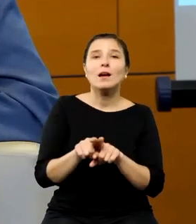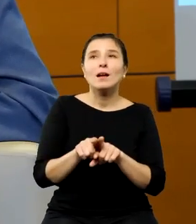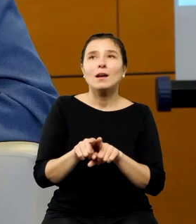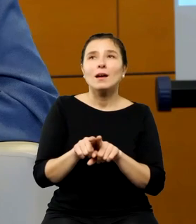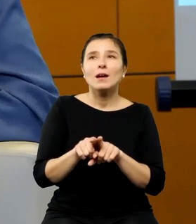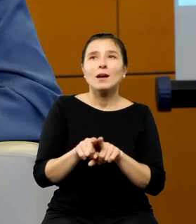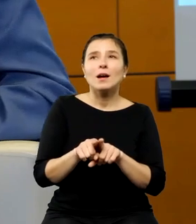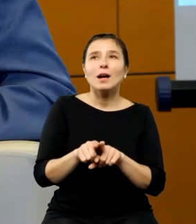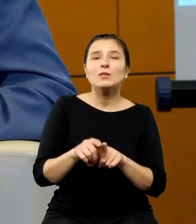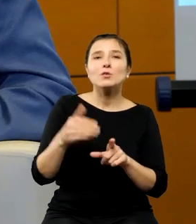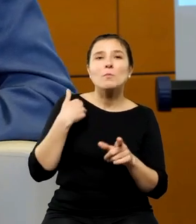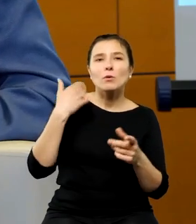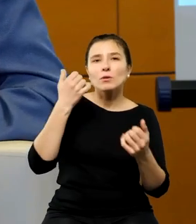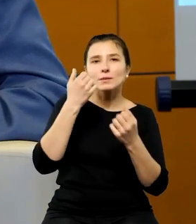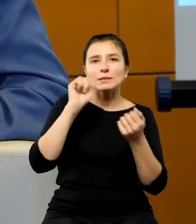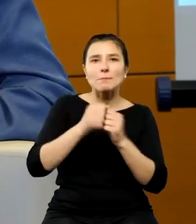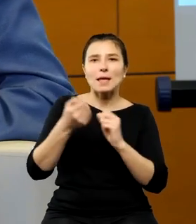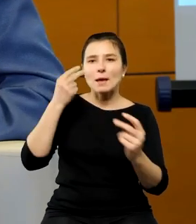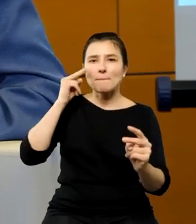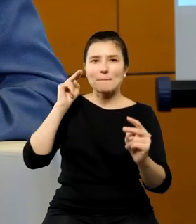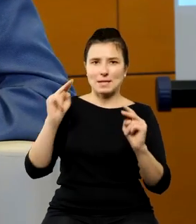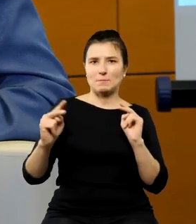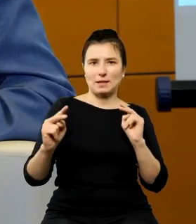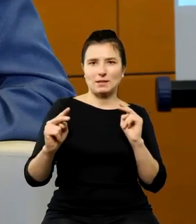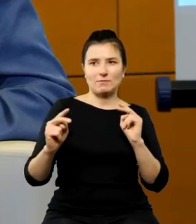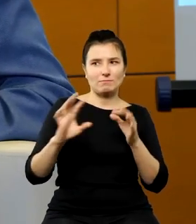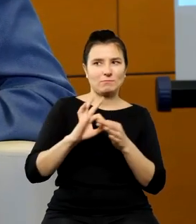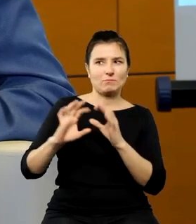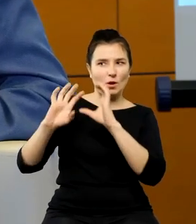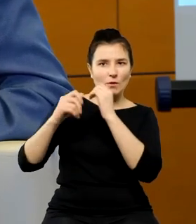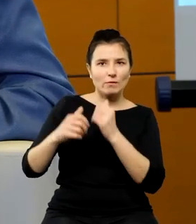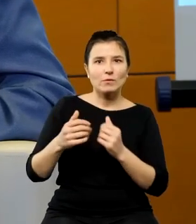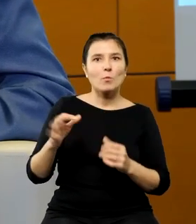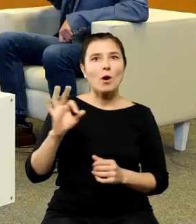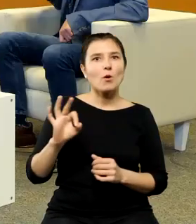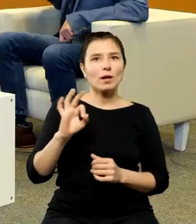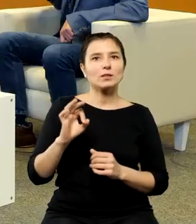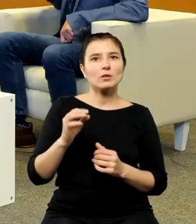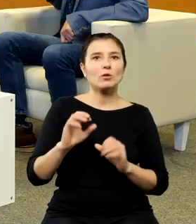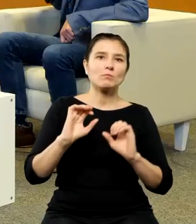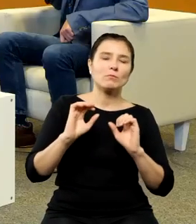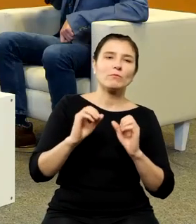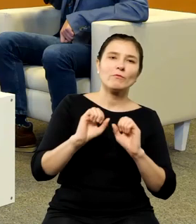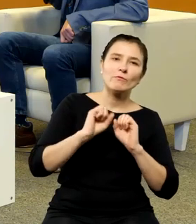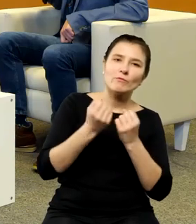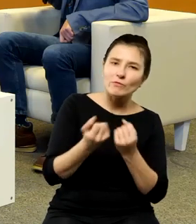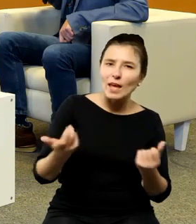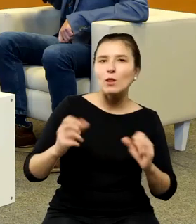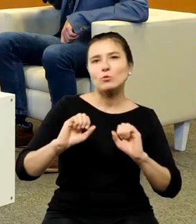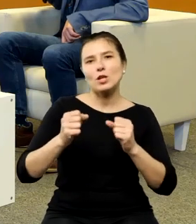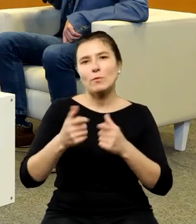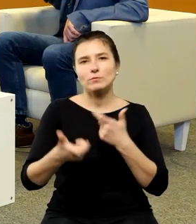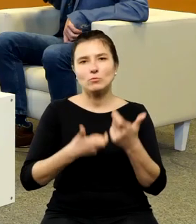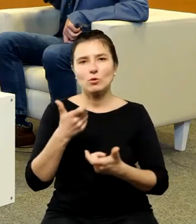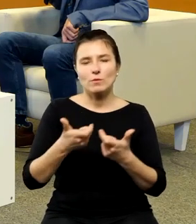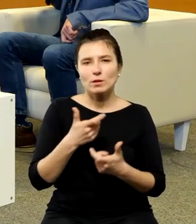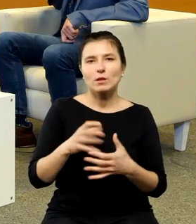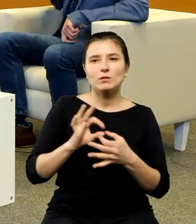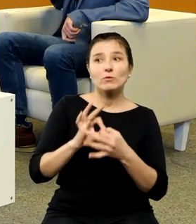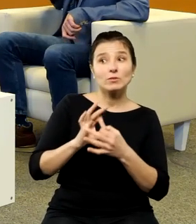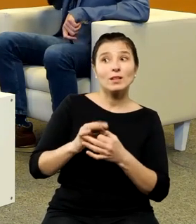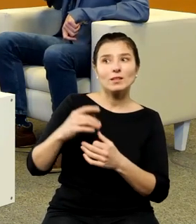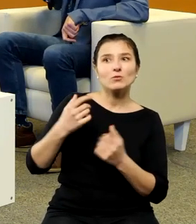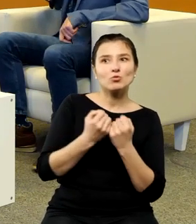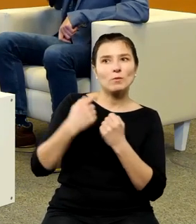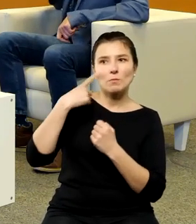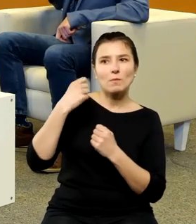Kopernikologii okazja do podjęcia wielu inicjatyw dotyczących upamiętniania Kopernika nie w